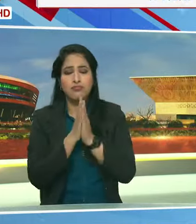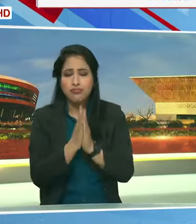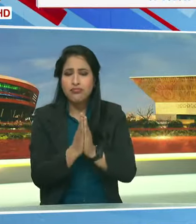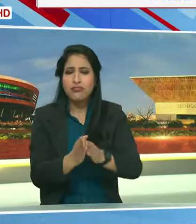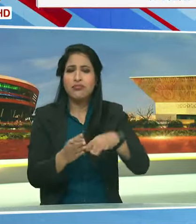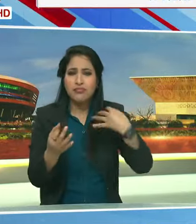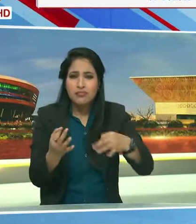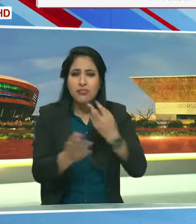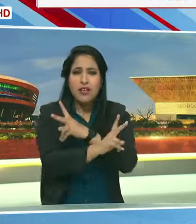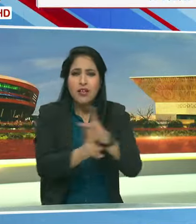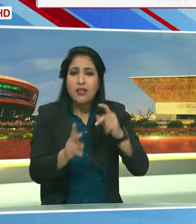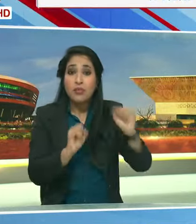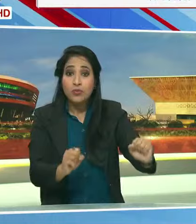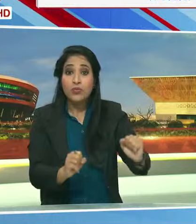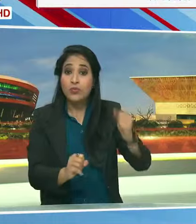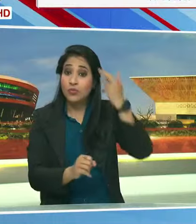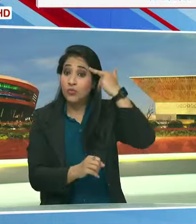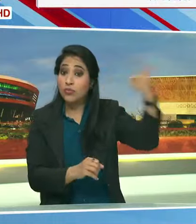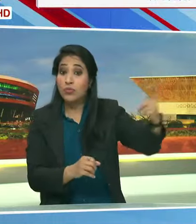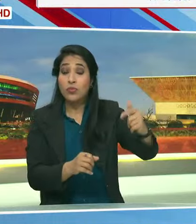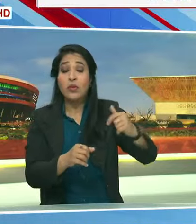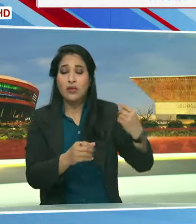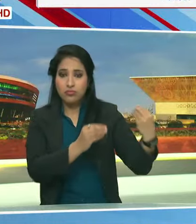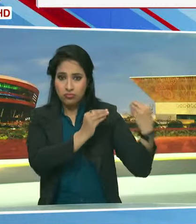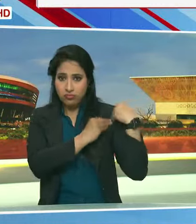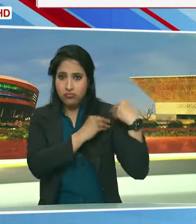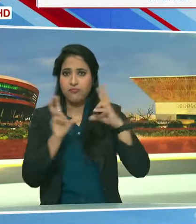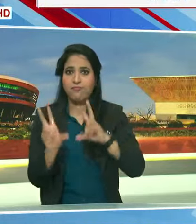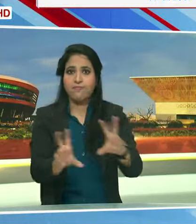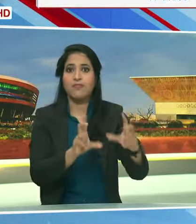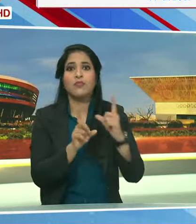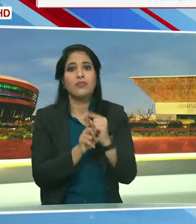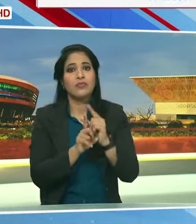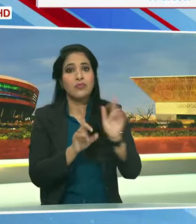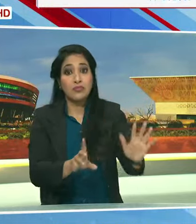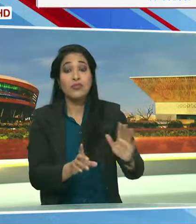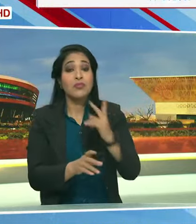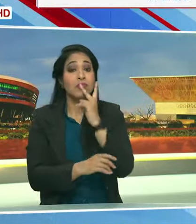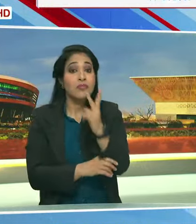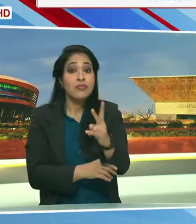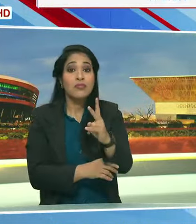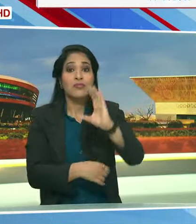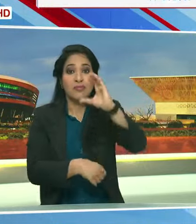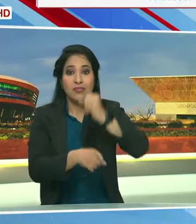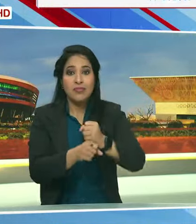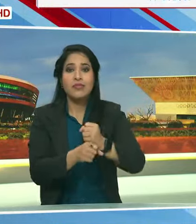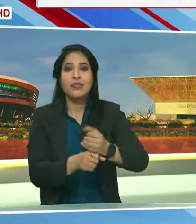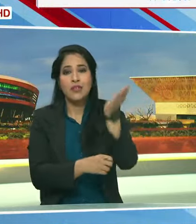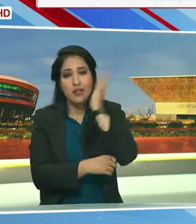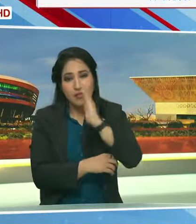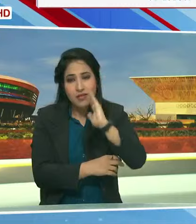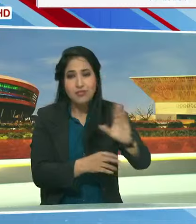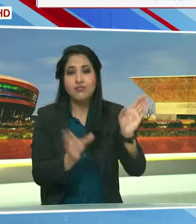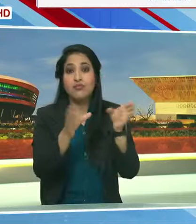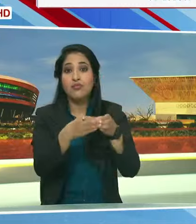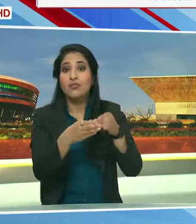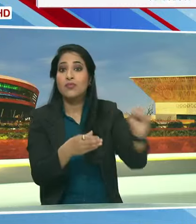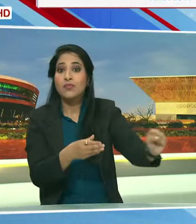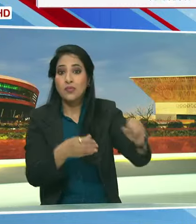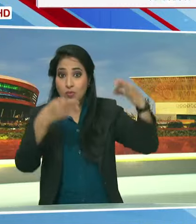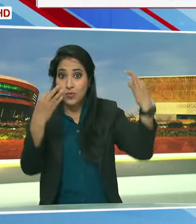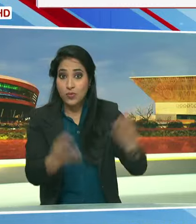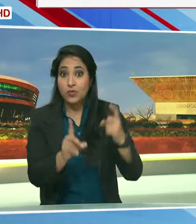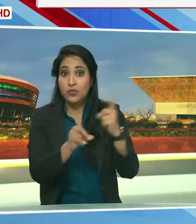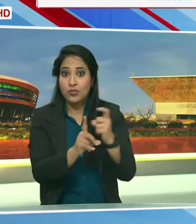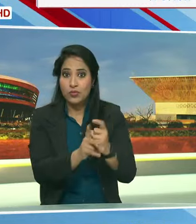परीकल पनाकार और संयोजक की भूमी का निभाएंगे जिसमें केंद्रिय संगीत नाटक अकादमी नई